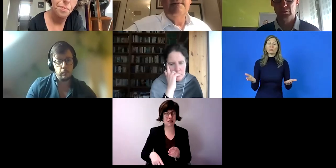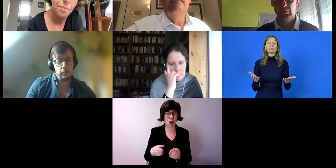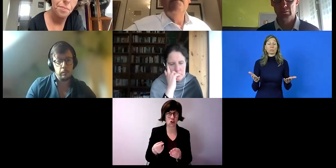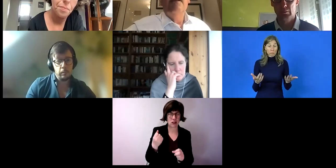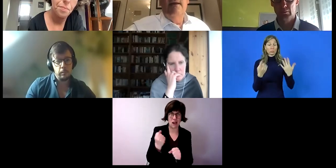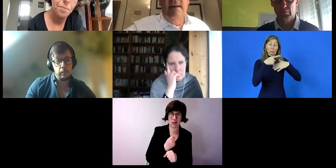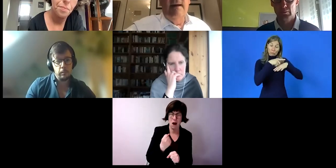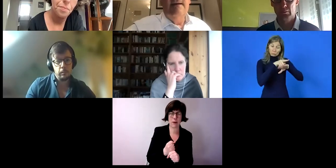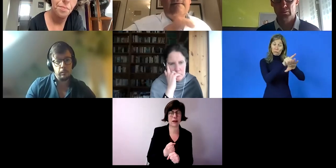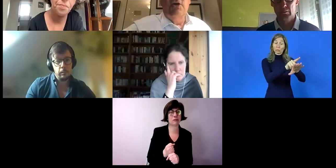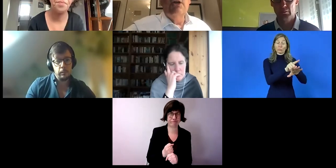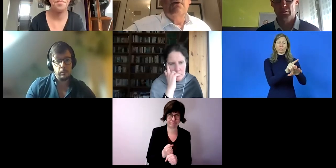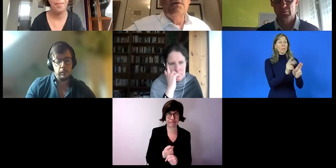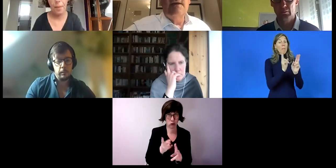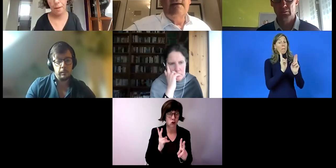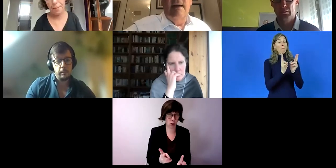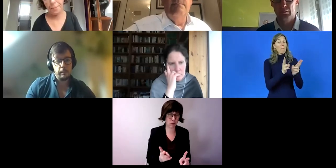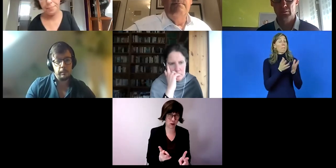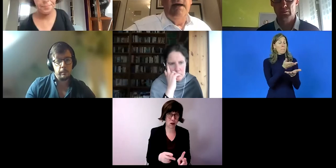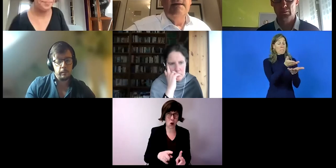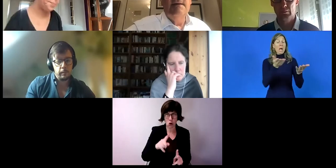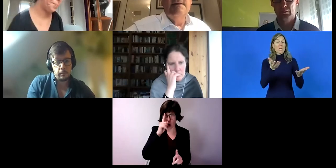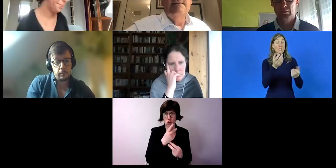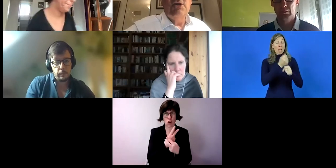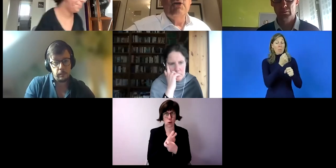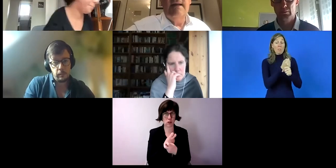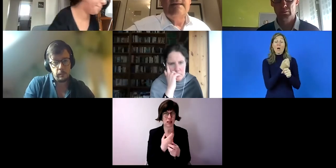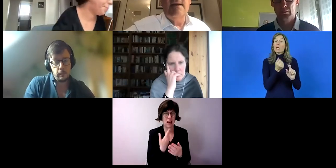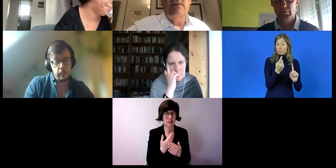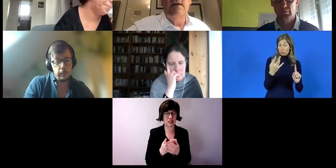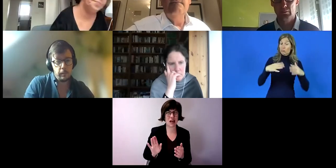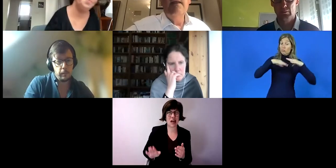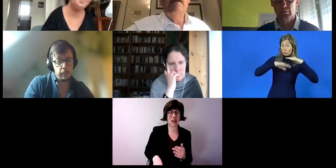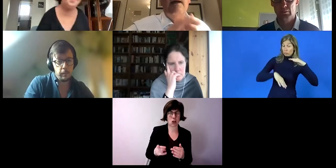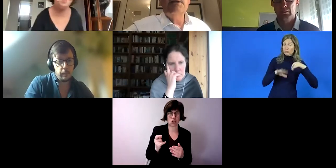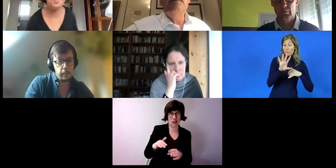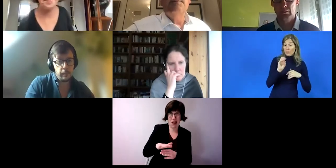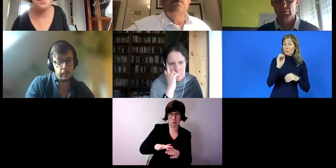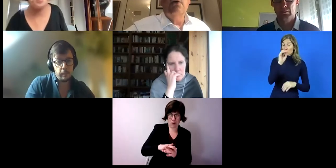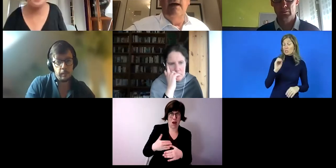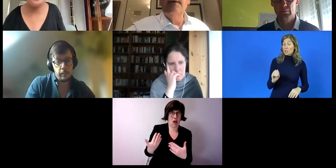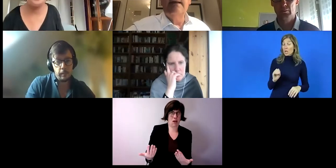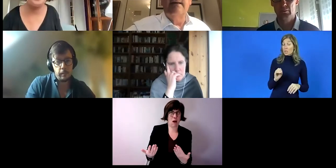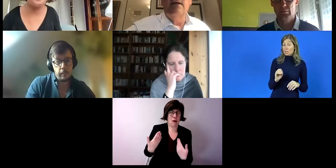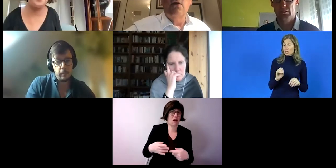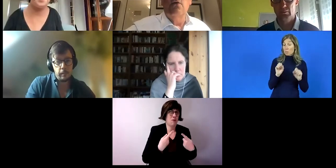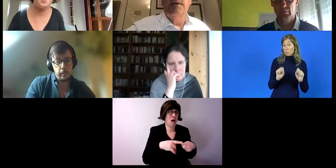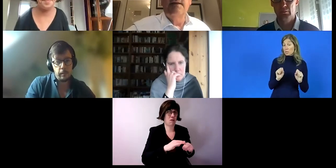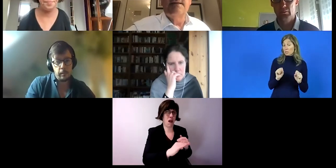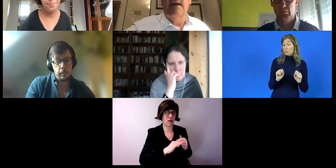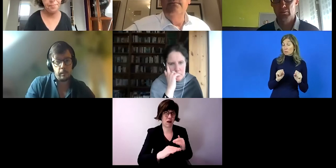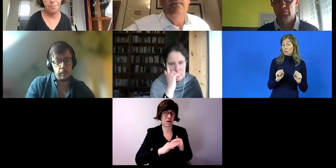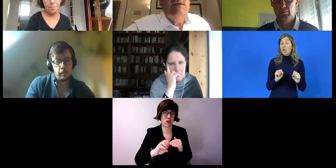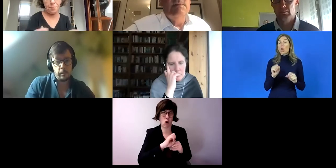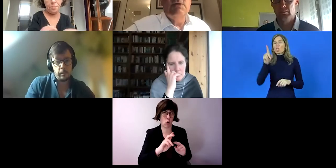Arbeit. Ja, Deutschland und Österreich haben beide diesen Taschengeldsektor, aber es gibt auch noch andere Länder in Europa,